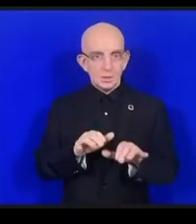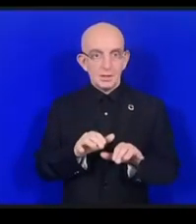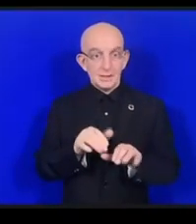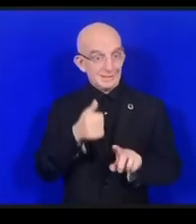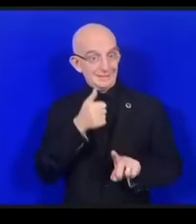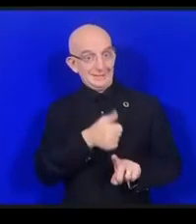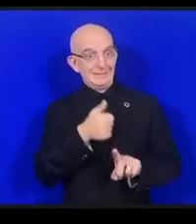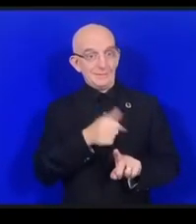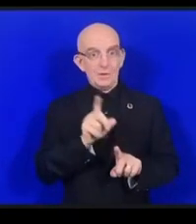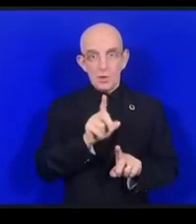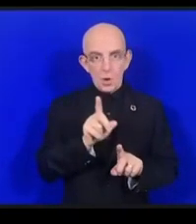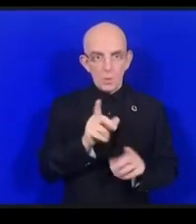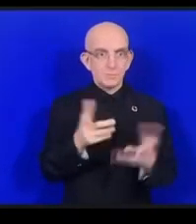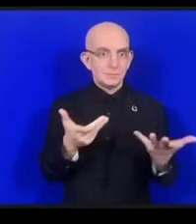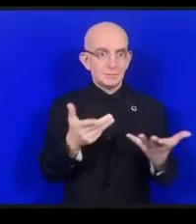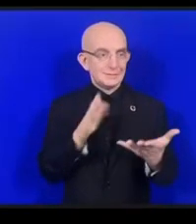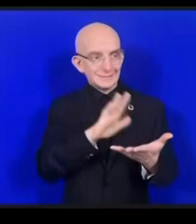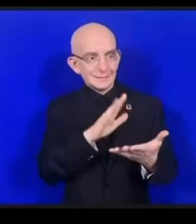そのコミュニティの